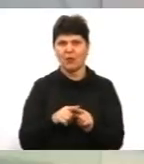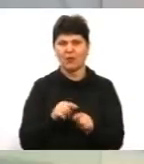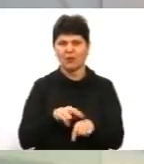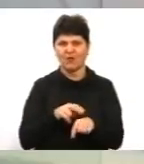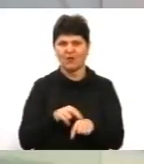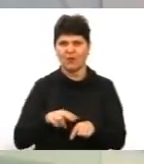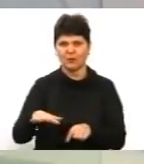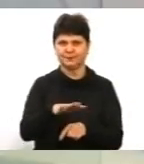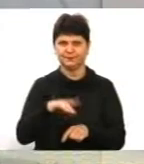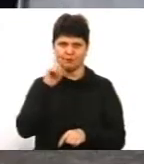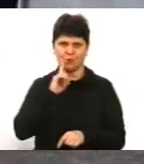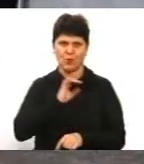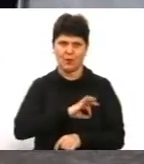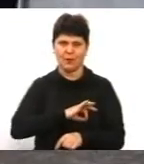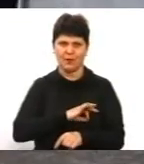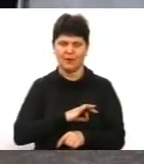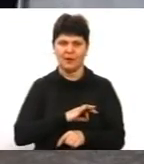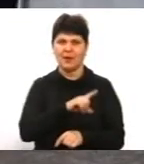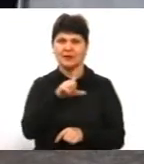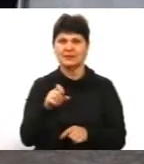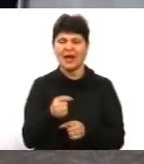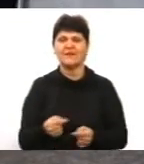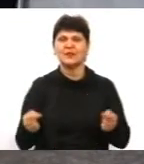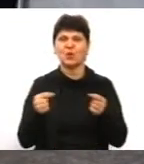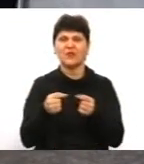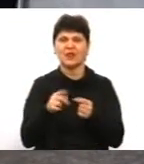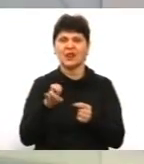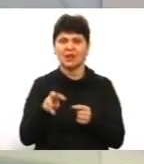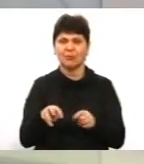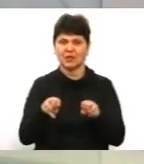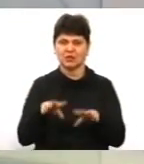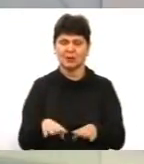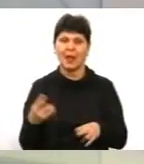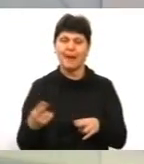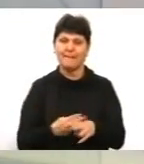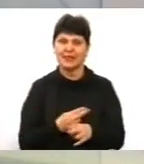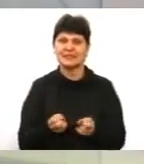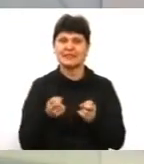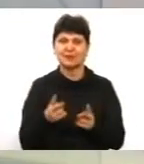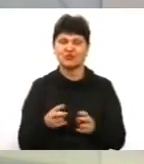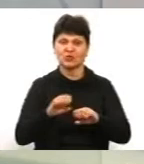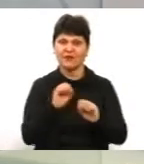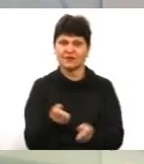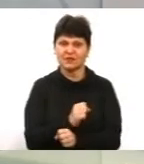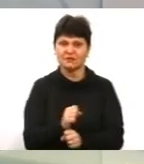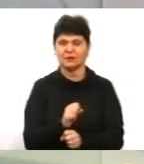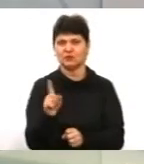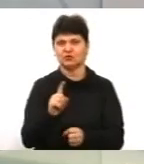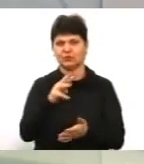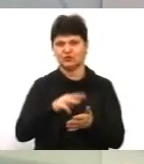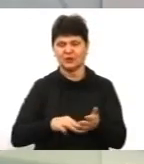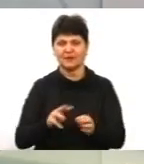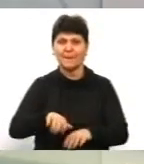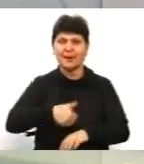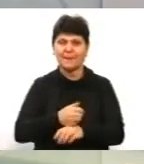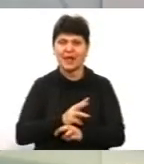відповідним рішенням органам місцевого самоврядування. Безпечна швидкість не лише, аби штрафи збирати. Прем'єр-міністр України